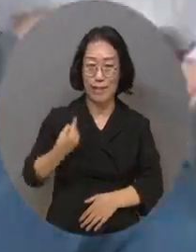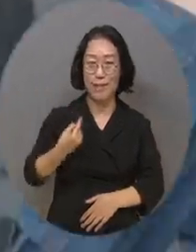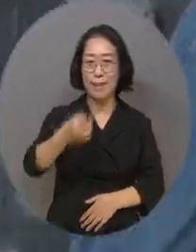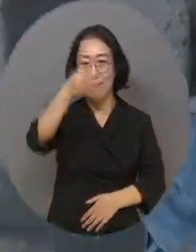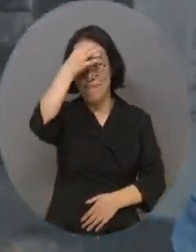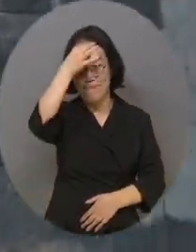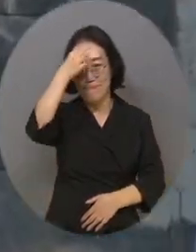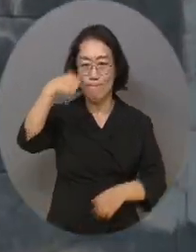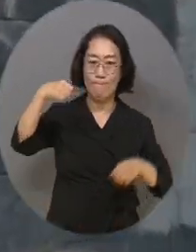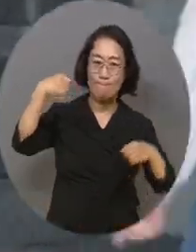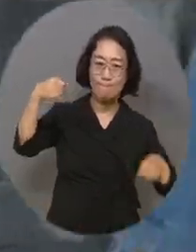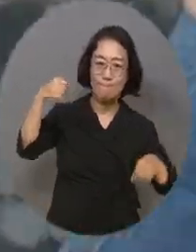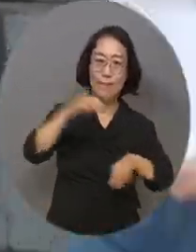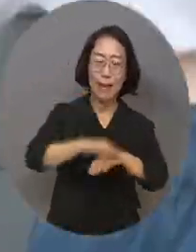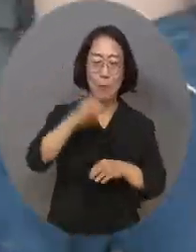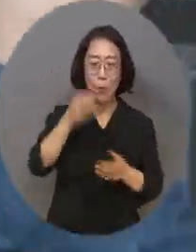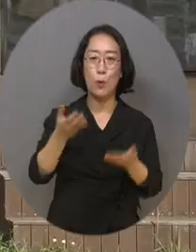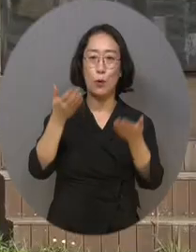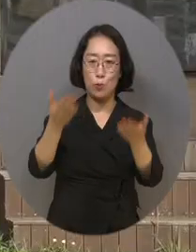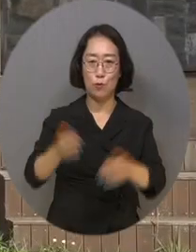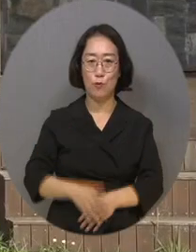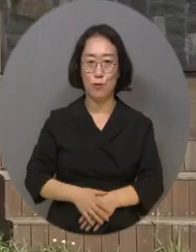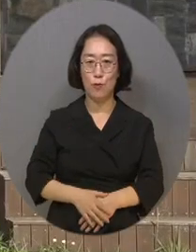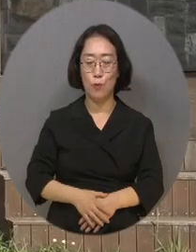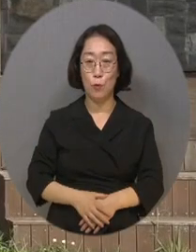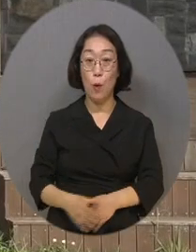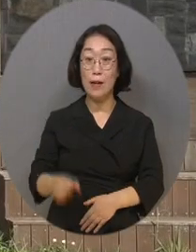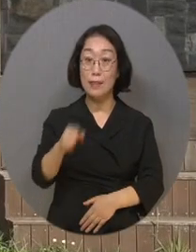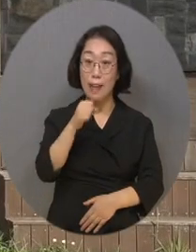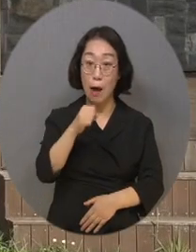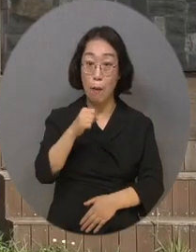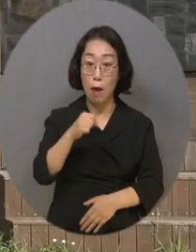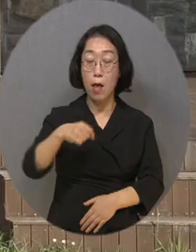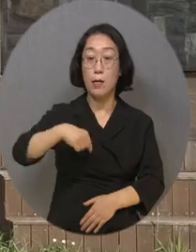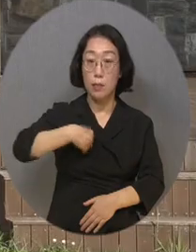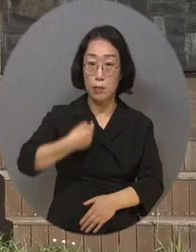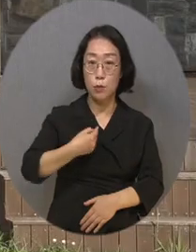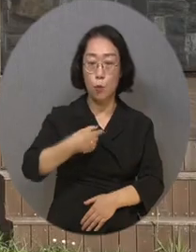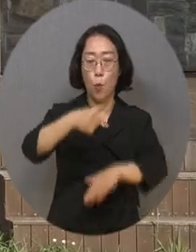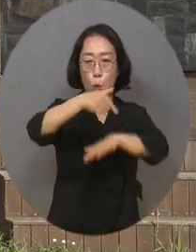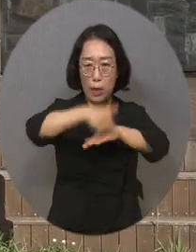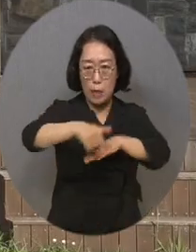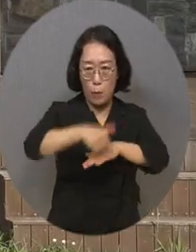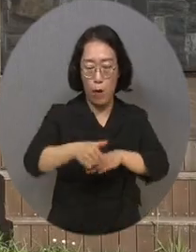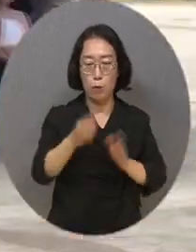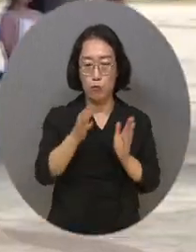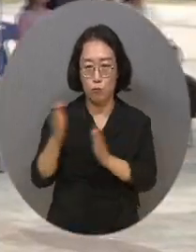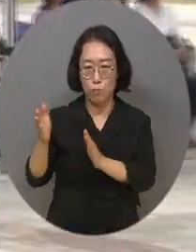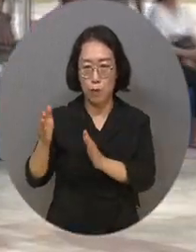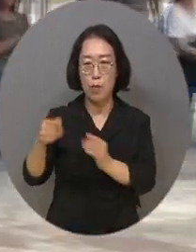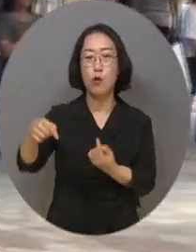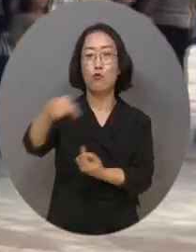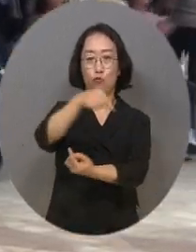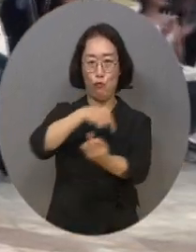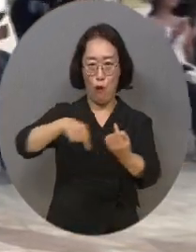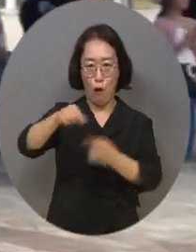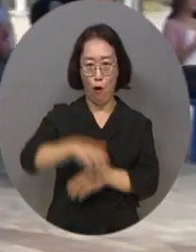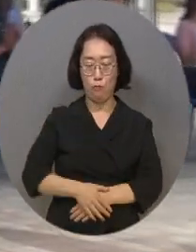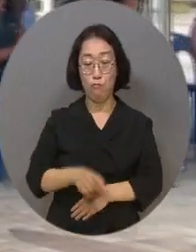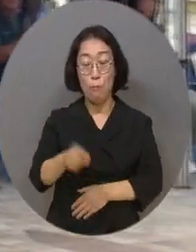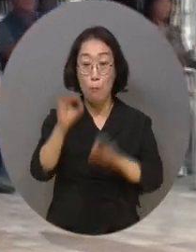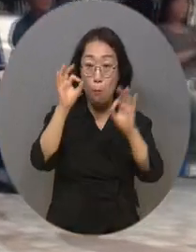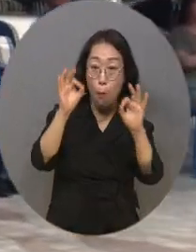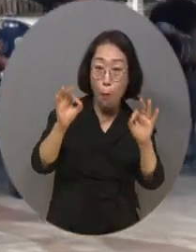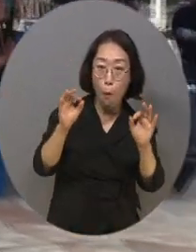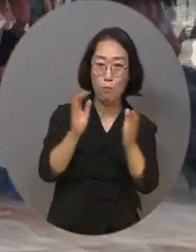재능을 마음껏 보여줄 수 있습니다. 무대 진행도 청소년들 스스로 기획하고 운영해 친구들과 어른들은 그